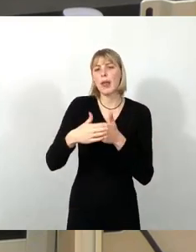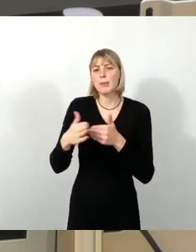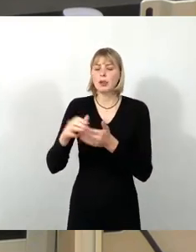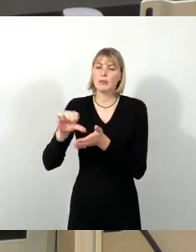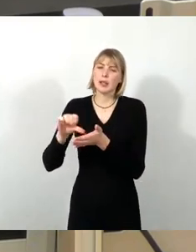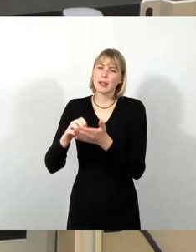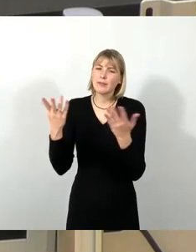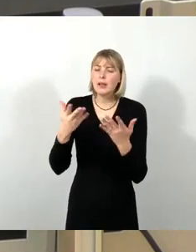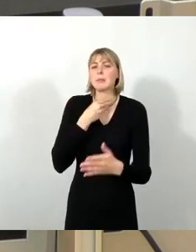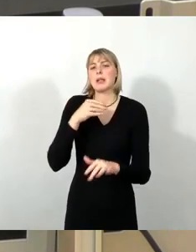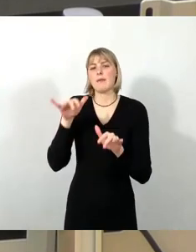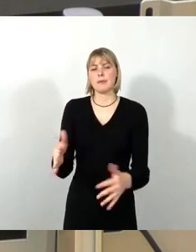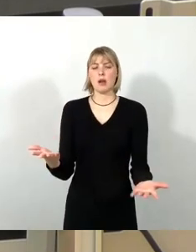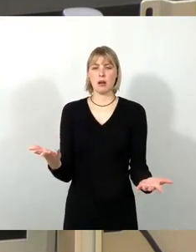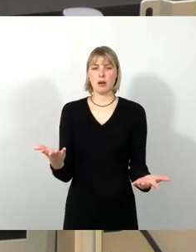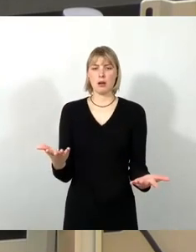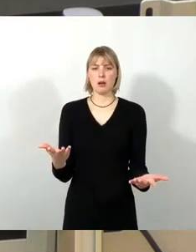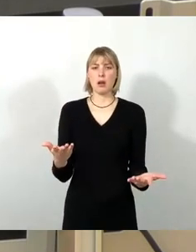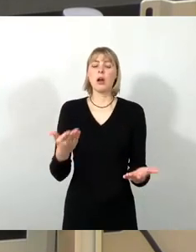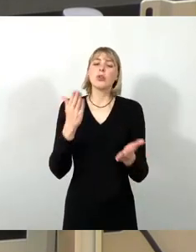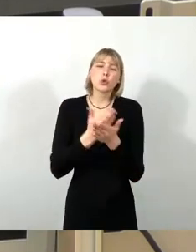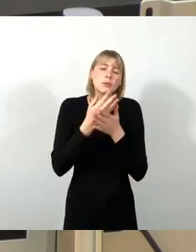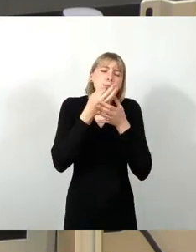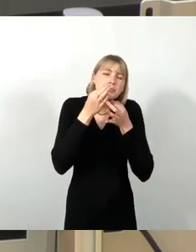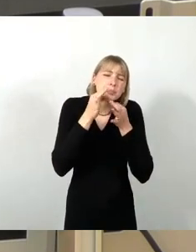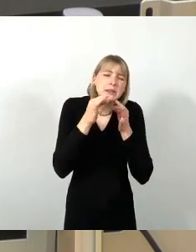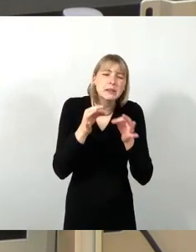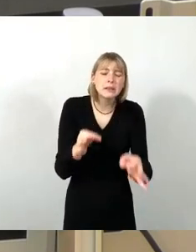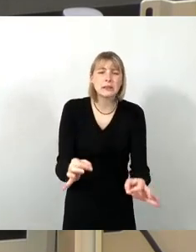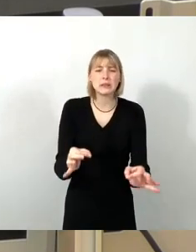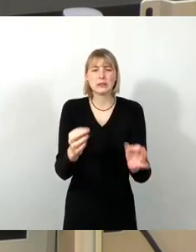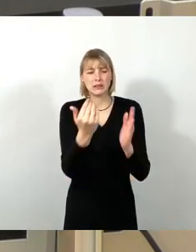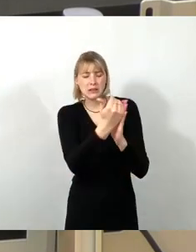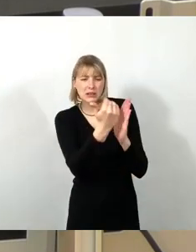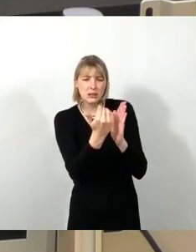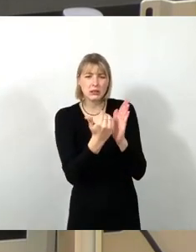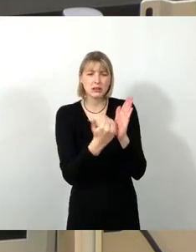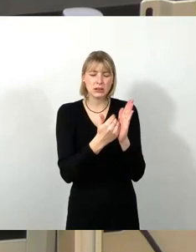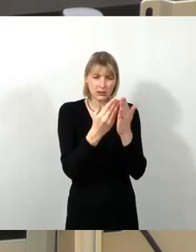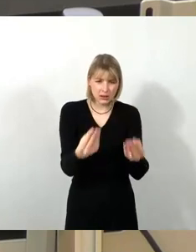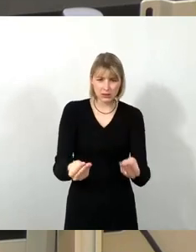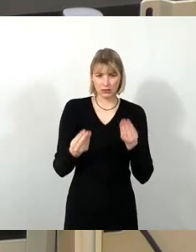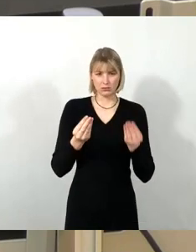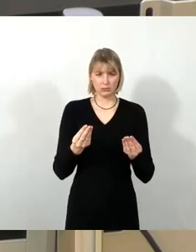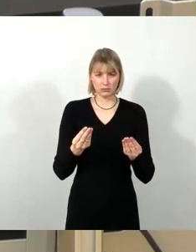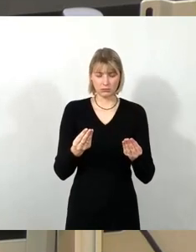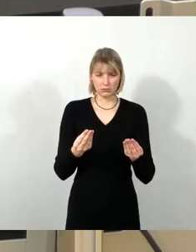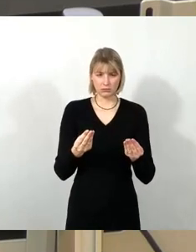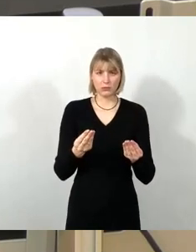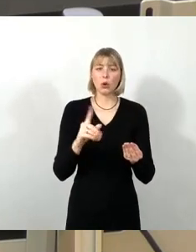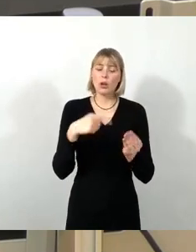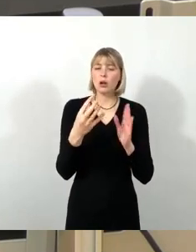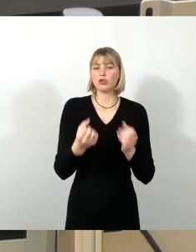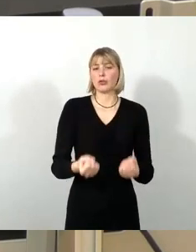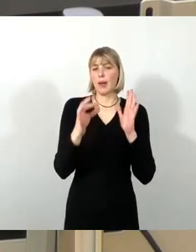Und sie haben es uns in sehr ausführlicher, detaillierter Form vorgelegt und haben Schwerpunkte